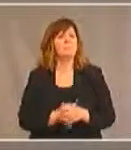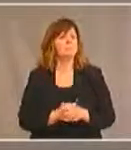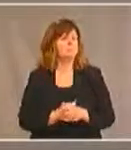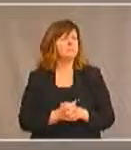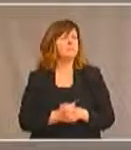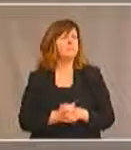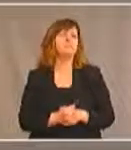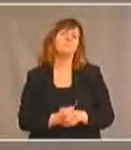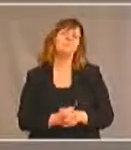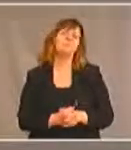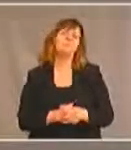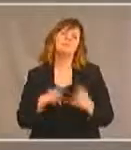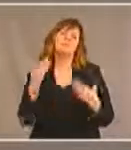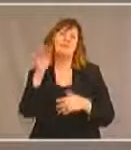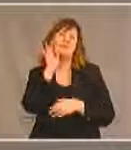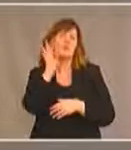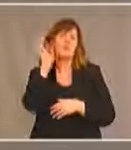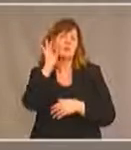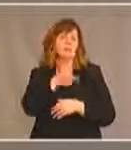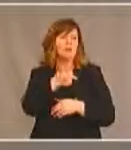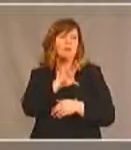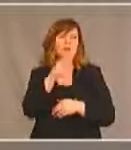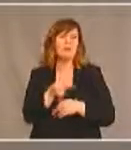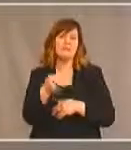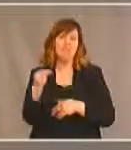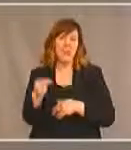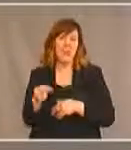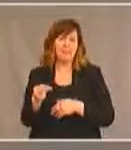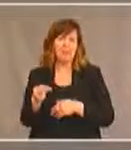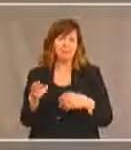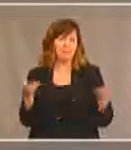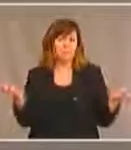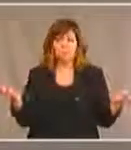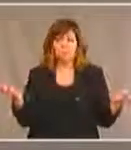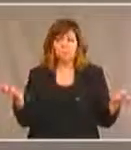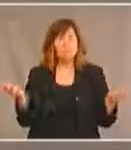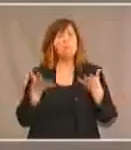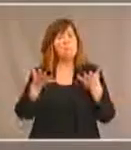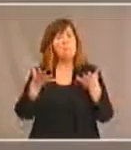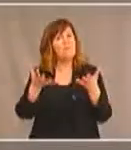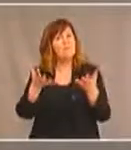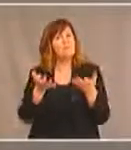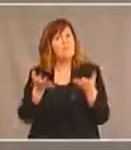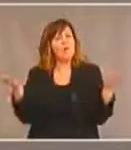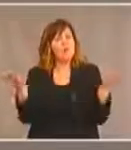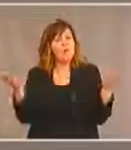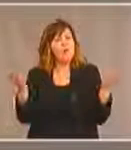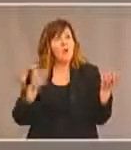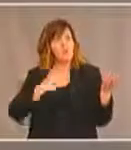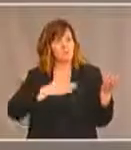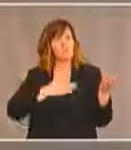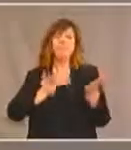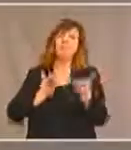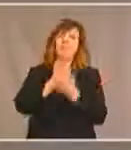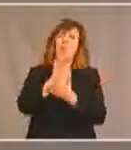Les autochtones ayant un handicap veulent se prévaloir de leur droit de prendre leur propre